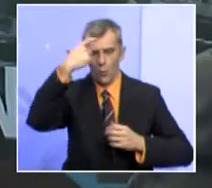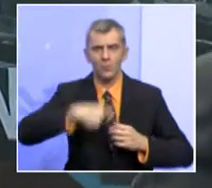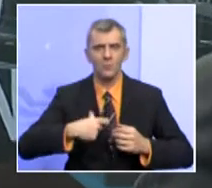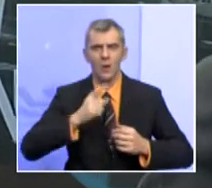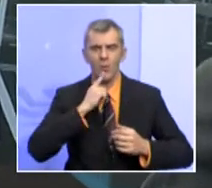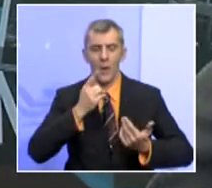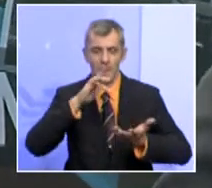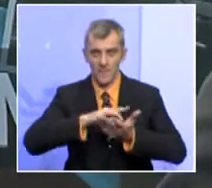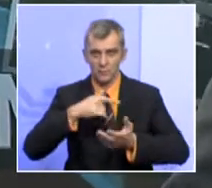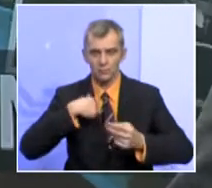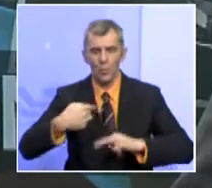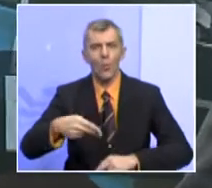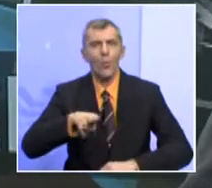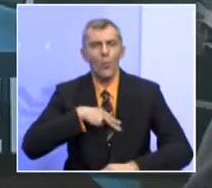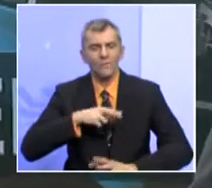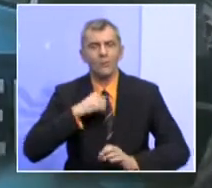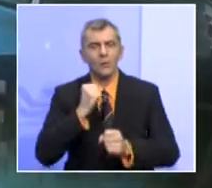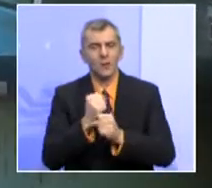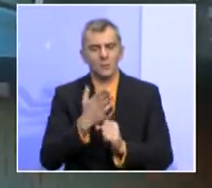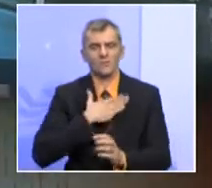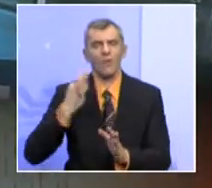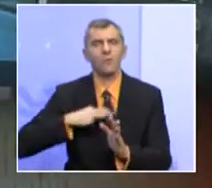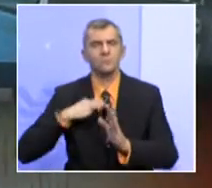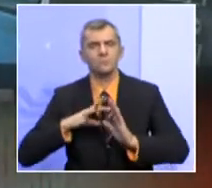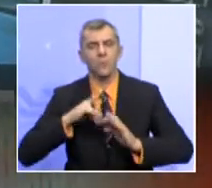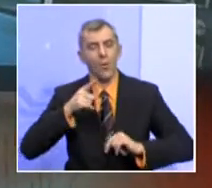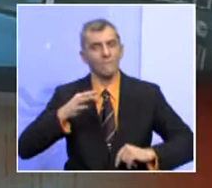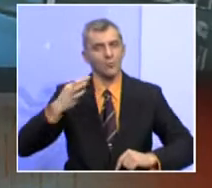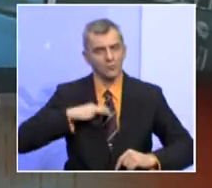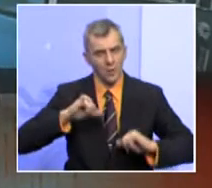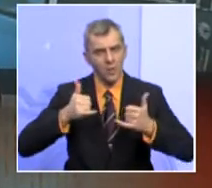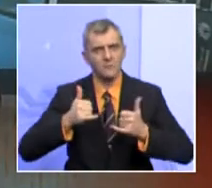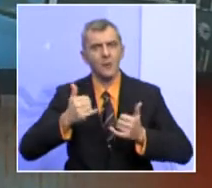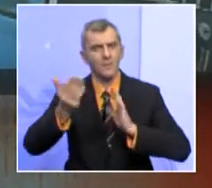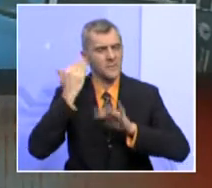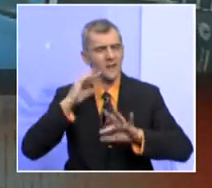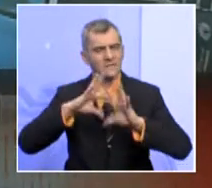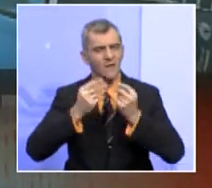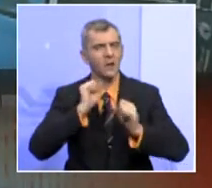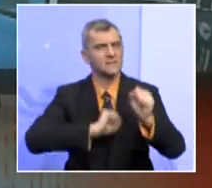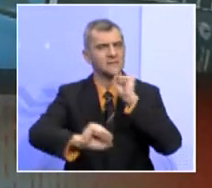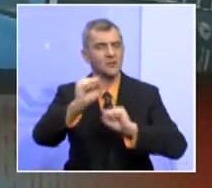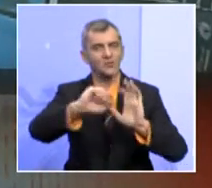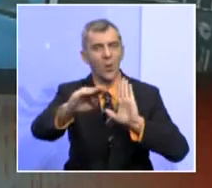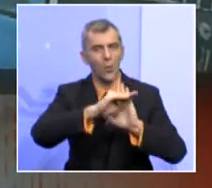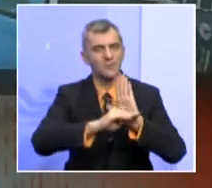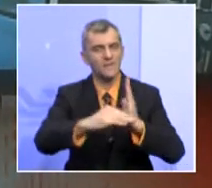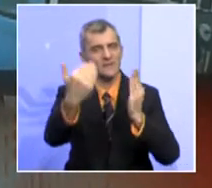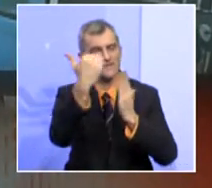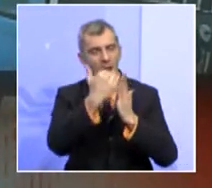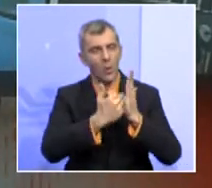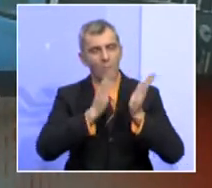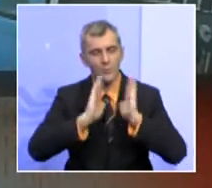na poziciji na kojoj jeste odgovorno obnaša svoju dužnost. A ta dužnost jeste prije svega štititi ustav, zakone, procedure.